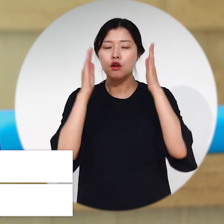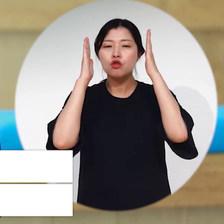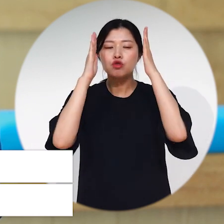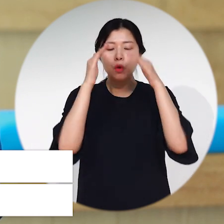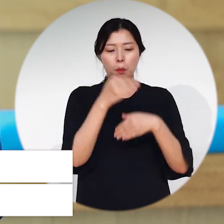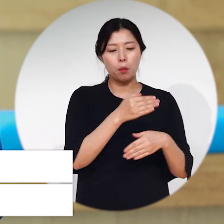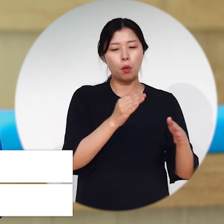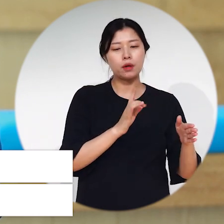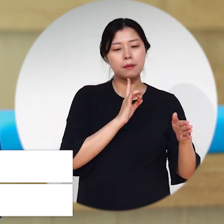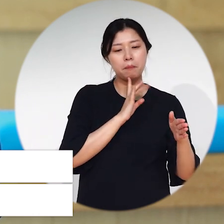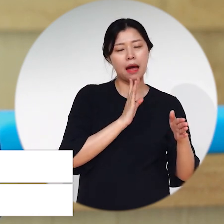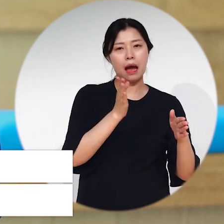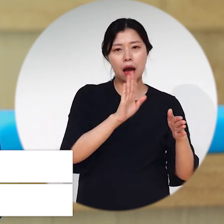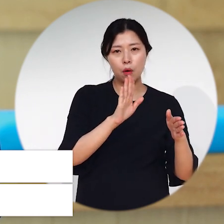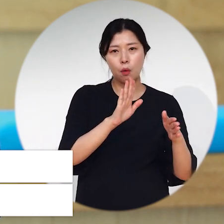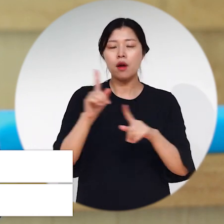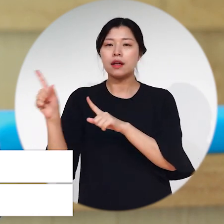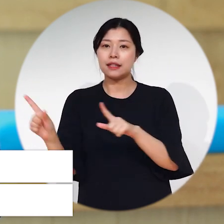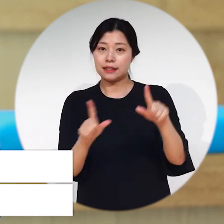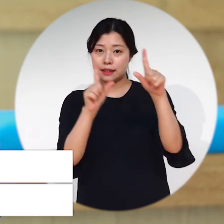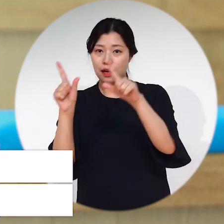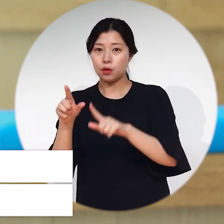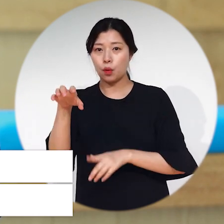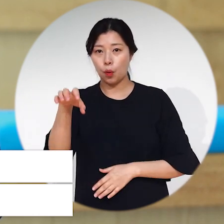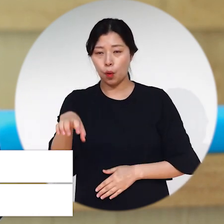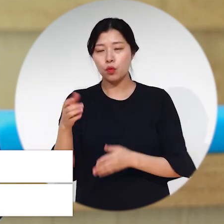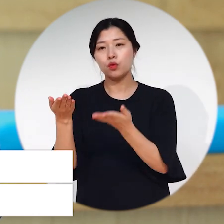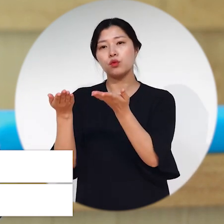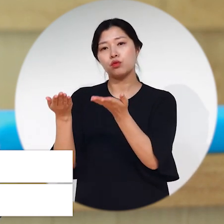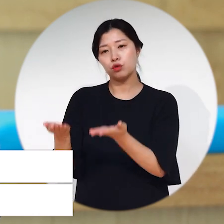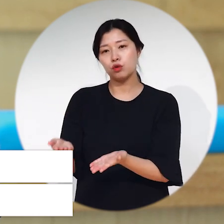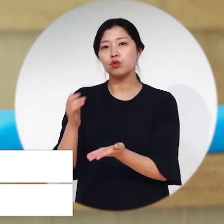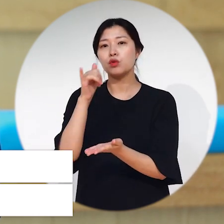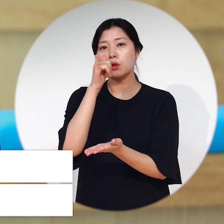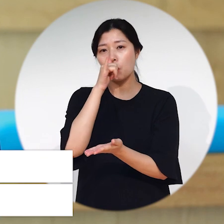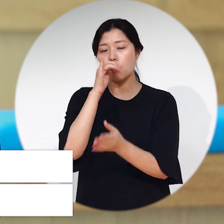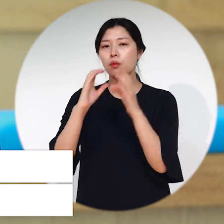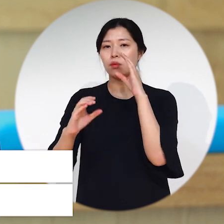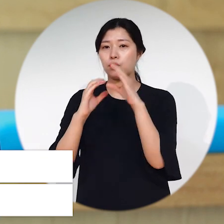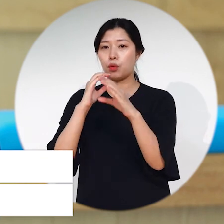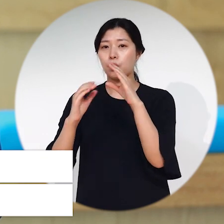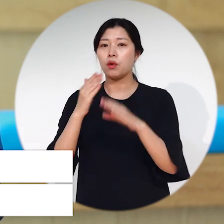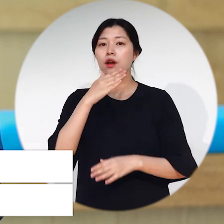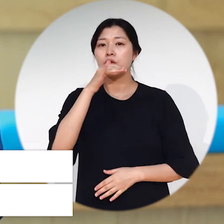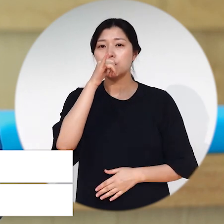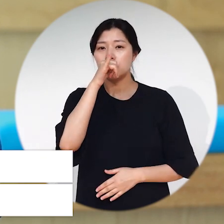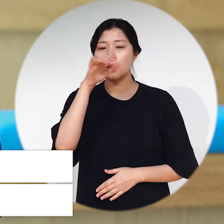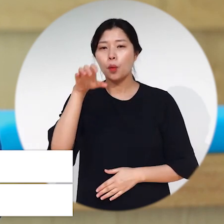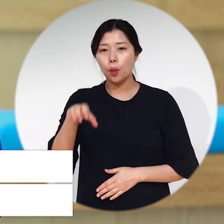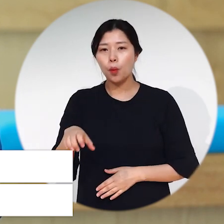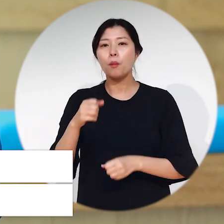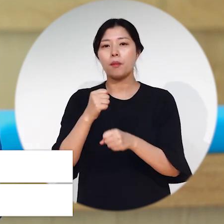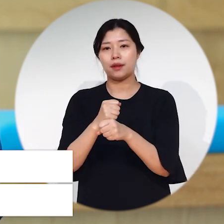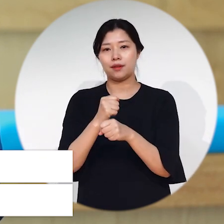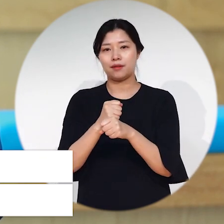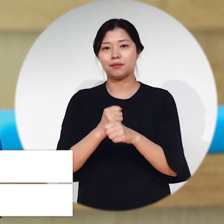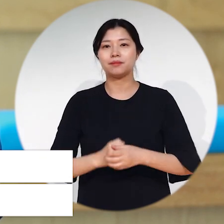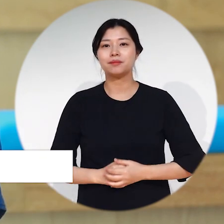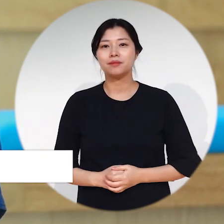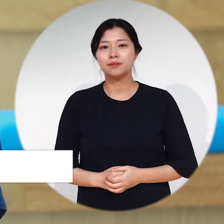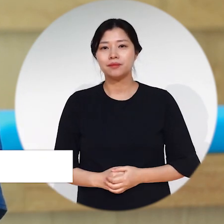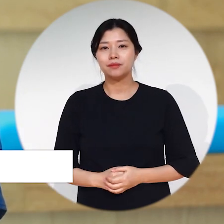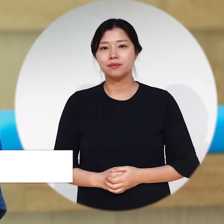교실뿐 아니라 이런 삶의 공간, 쉼과 소통을 할 수 있는 이런 공간이 생겨서